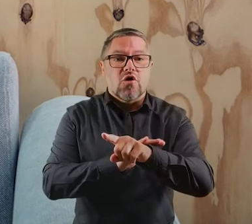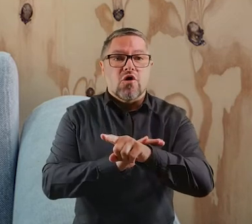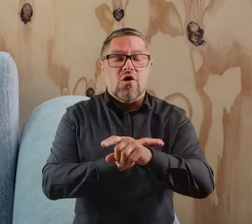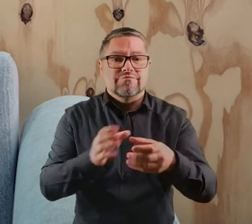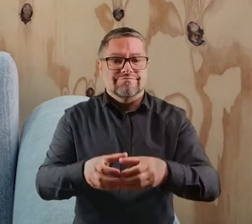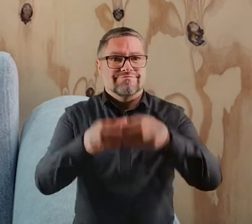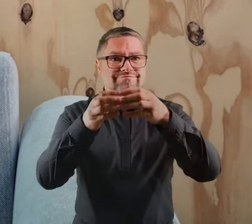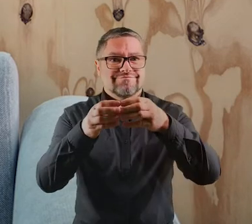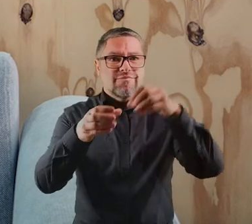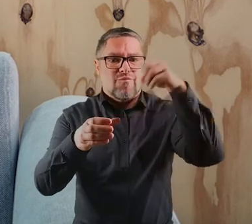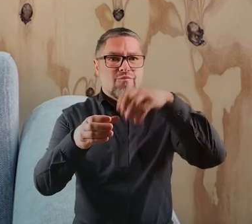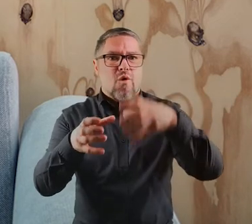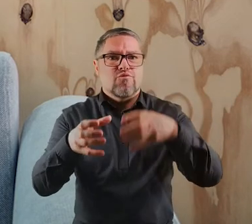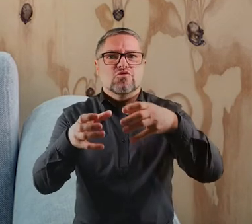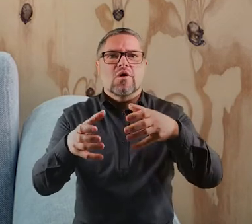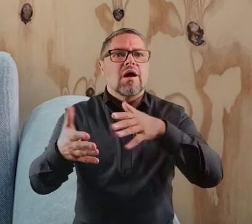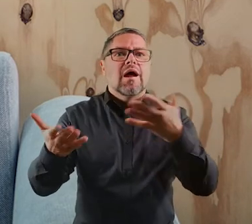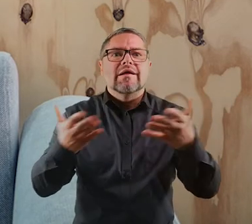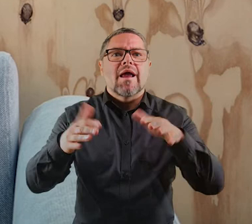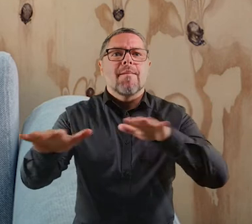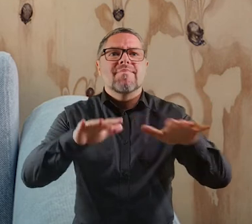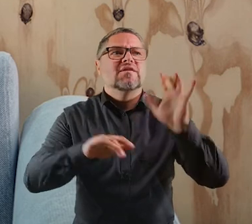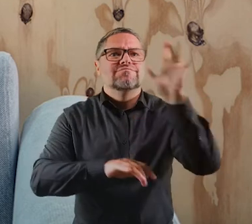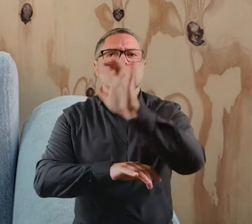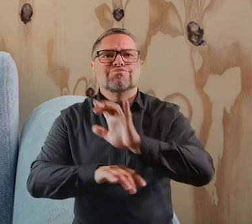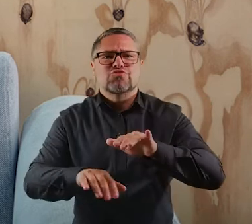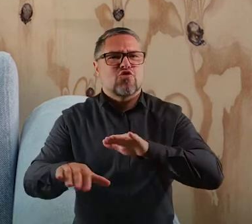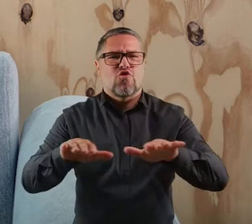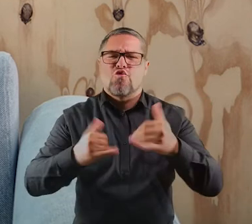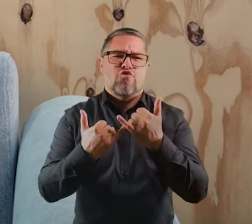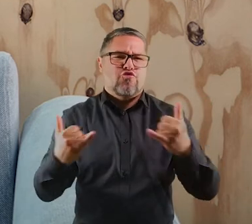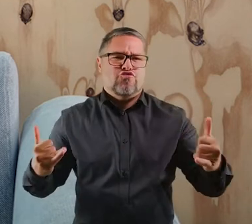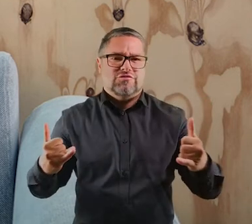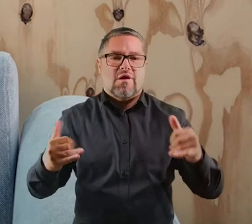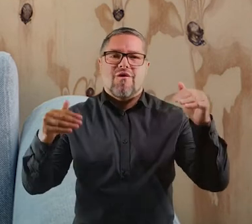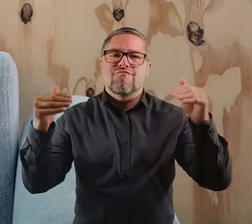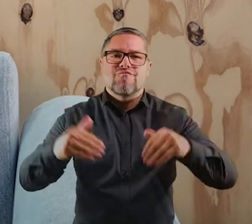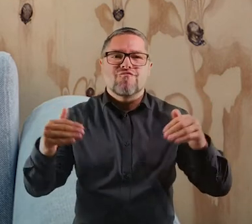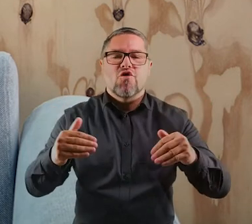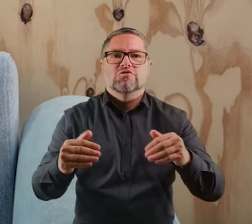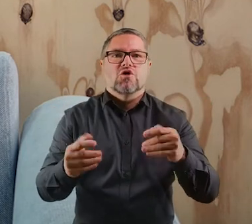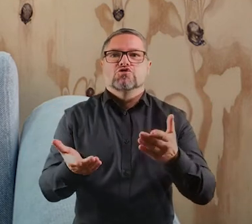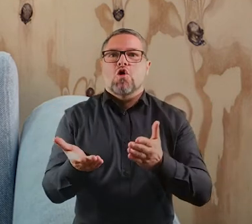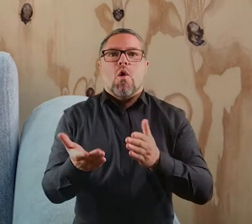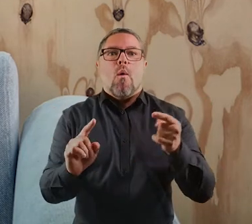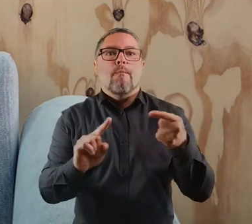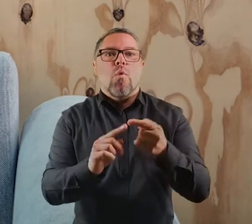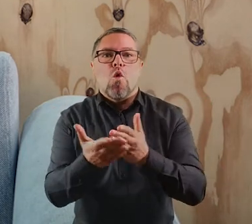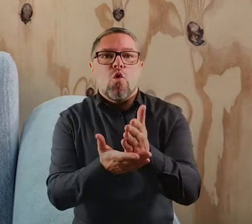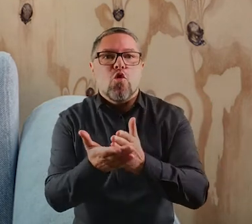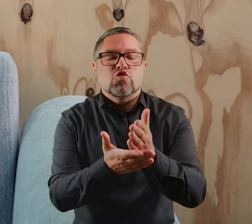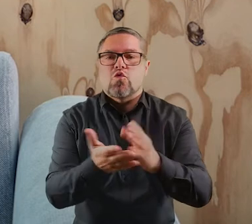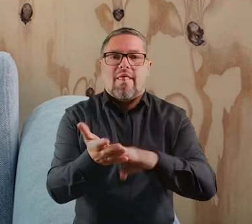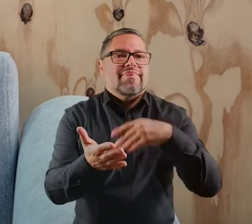skarb, czyli puszek, które stoją w różnych miejscach. Mogą to być różnego rodzaju punkty